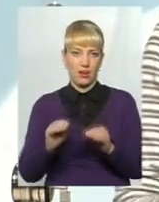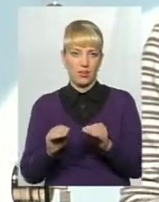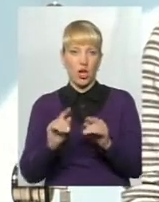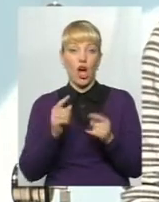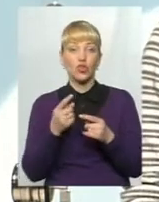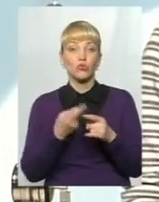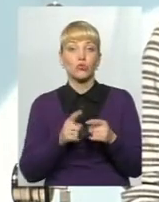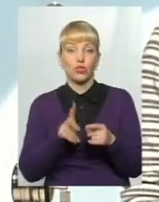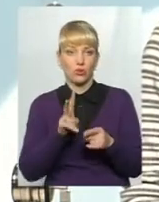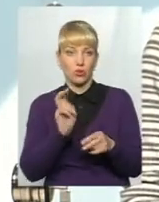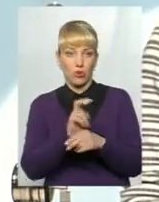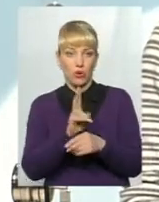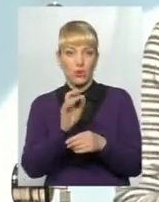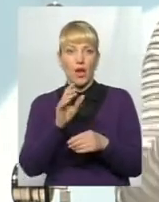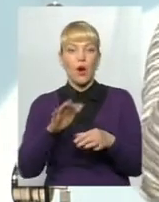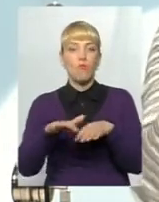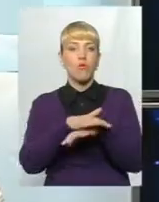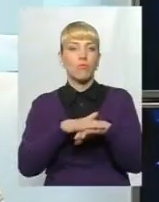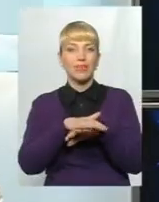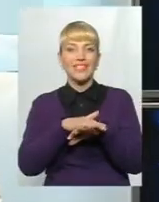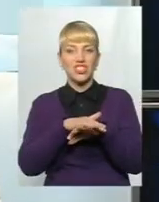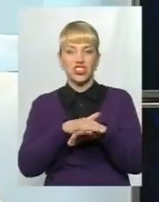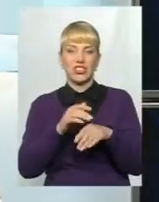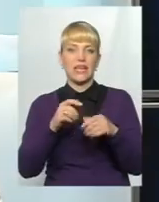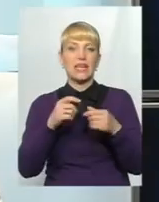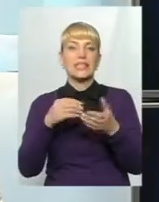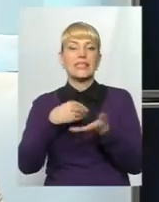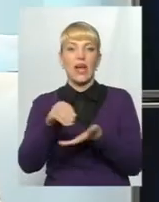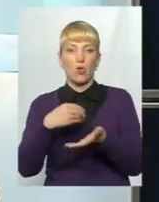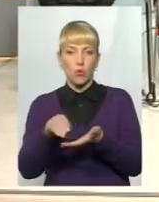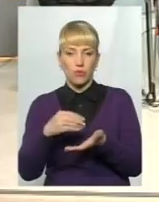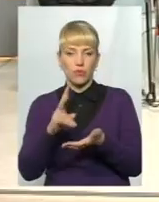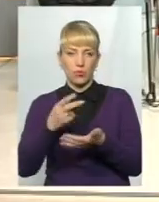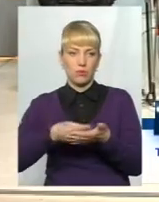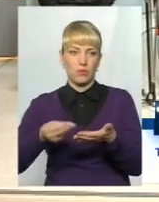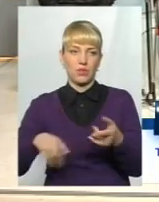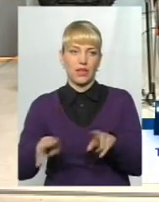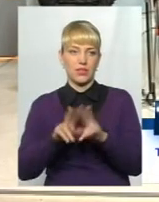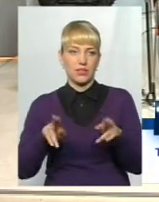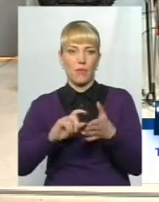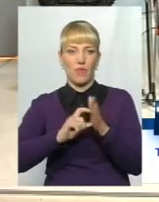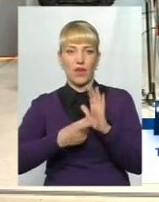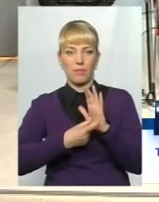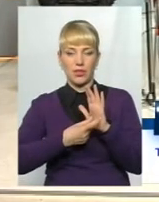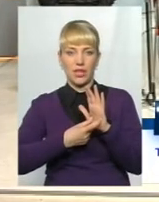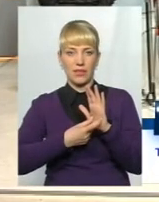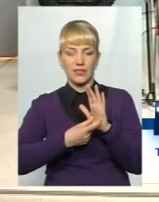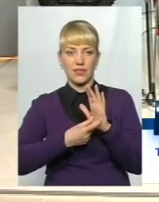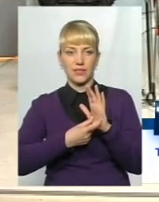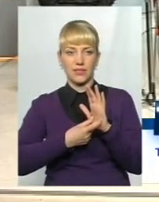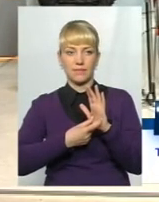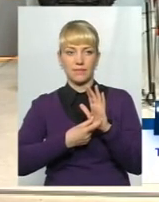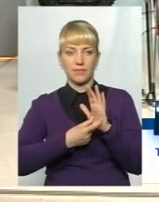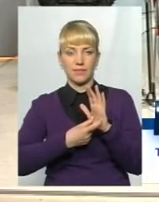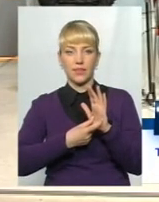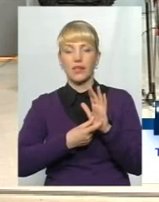приходять на публічні закупівлі, до порогові закупівлі підписують просто десь так само в кабінеті, тому що пороги є